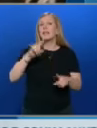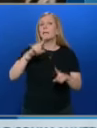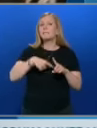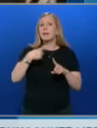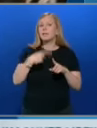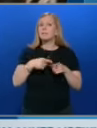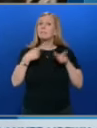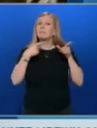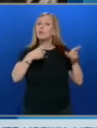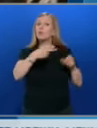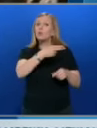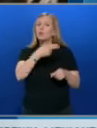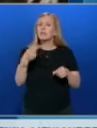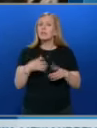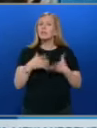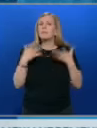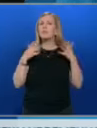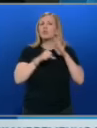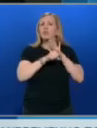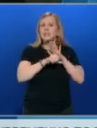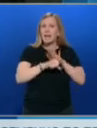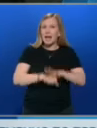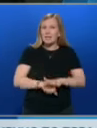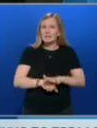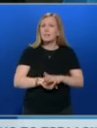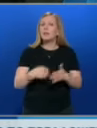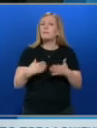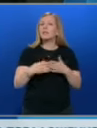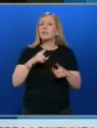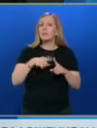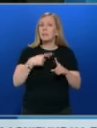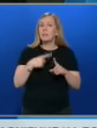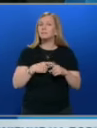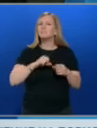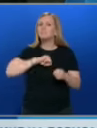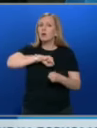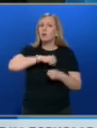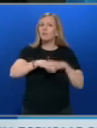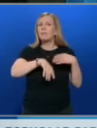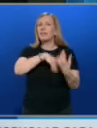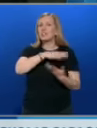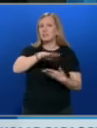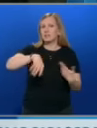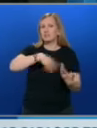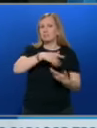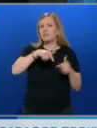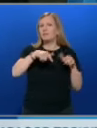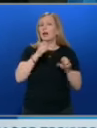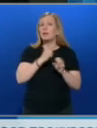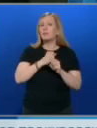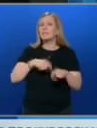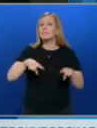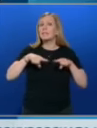подложена на безпрецедентен натиск и на грубо вмешателство в работата на съдебната система